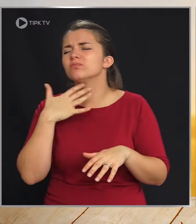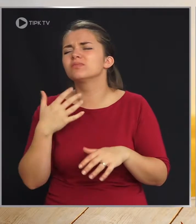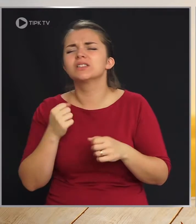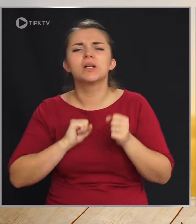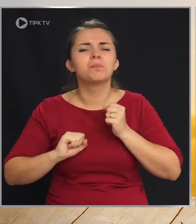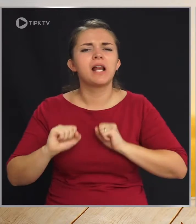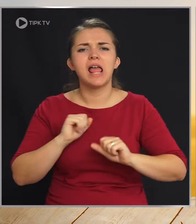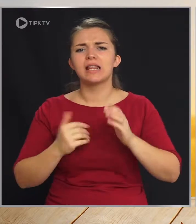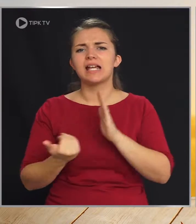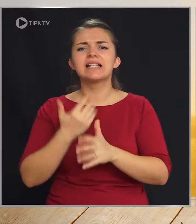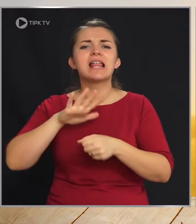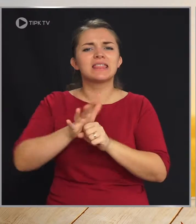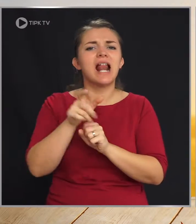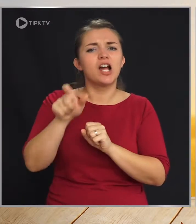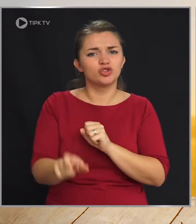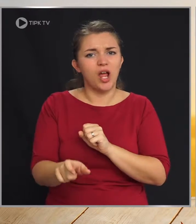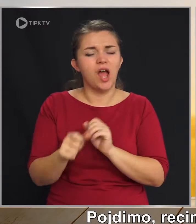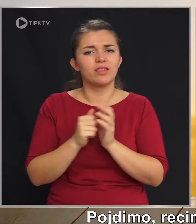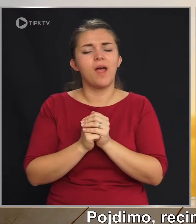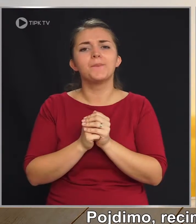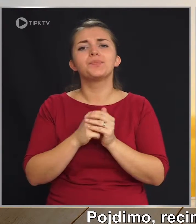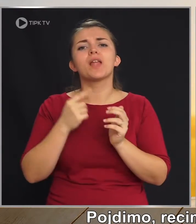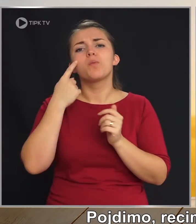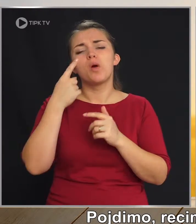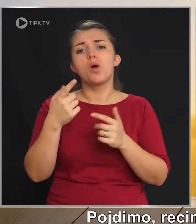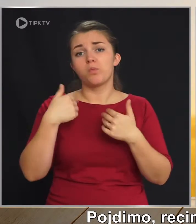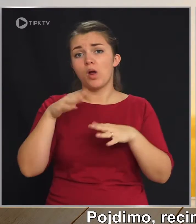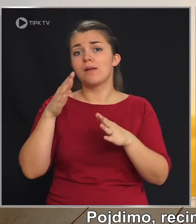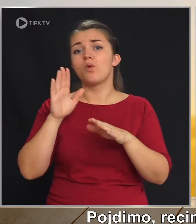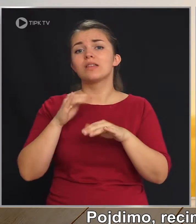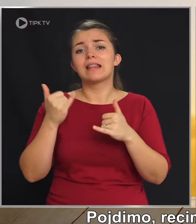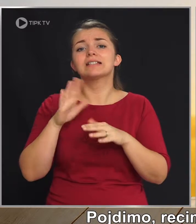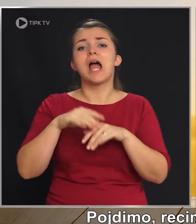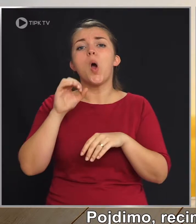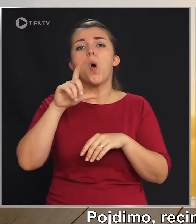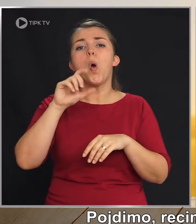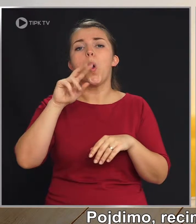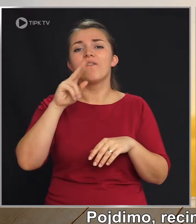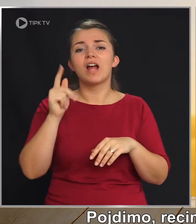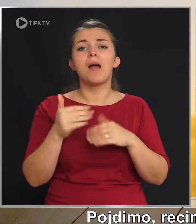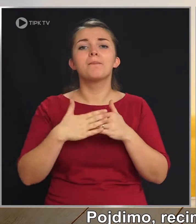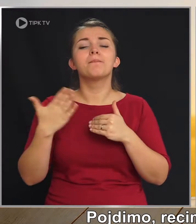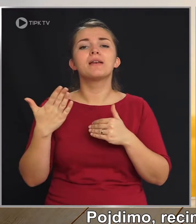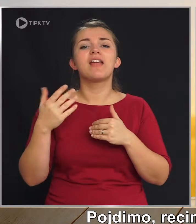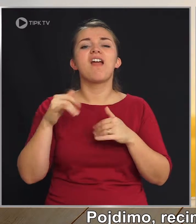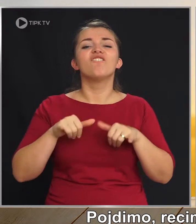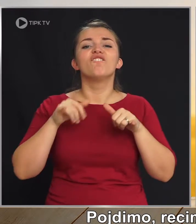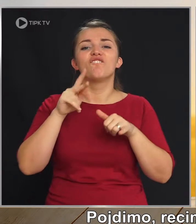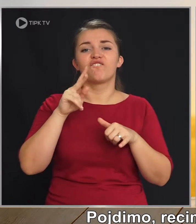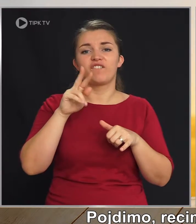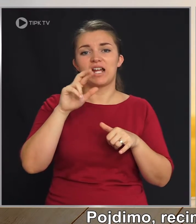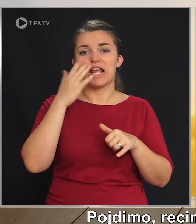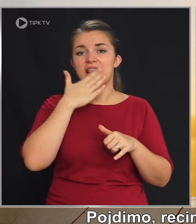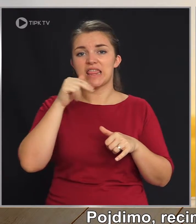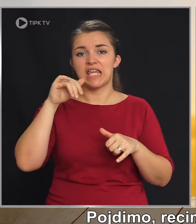trplenja zatlečana. No, pejmo recimo danes na Ulovko pri Vrhniki. Če se